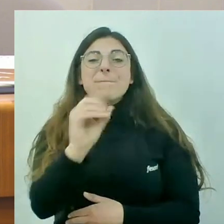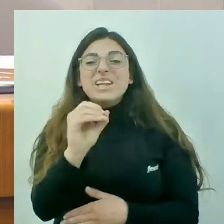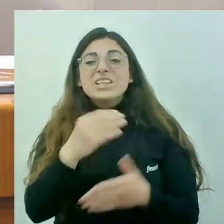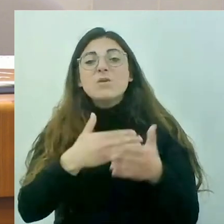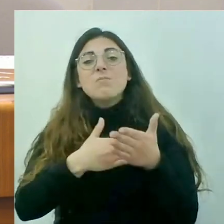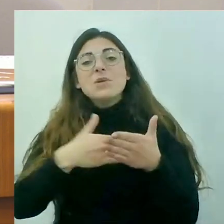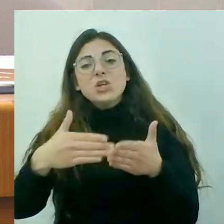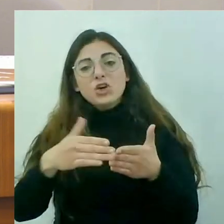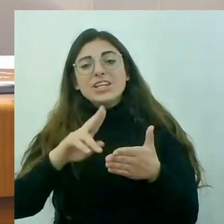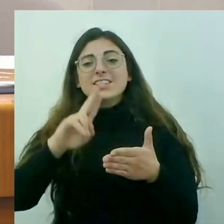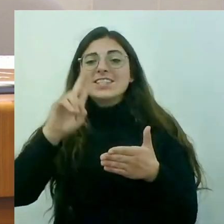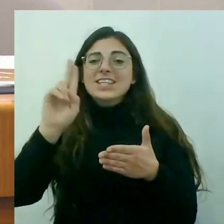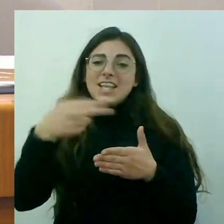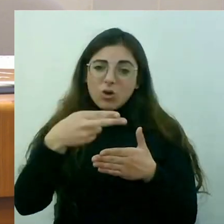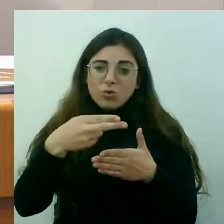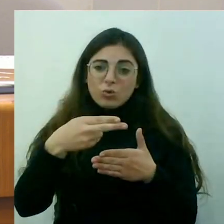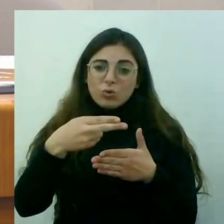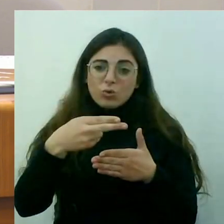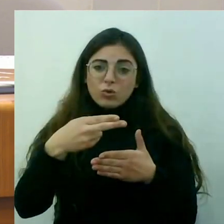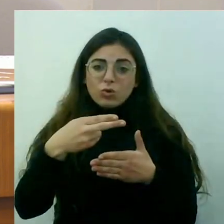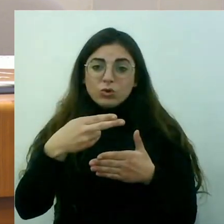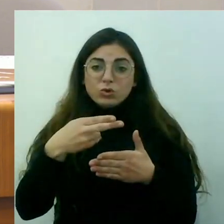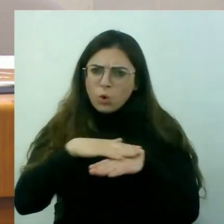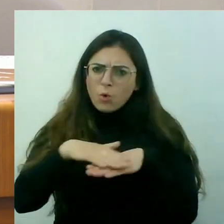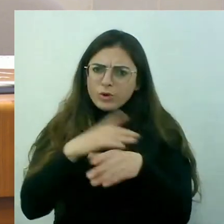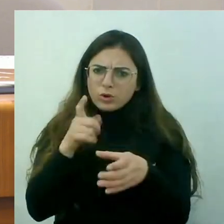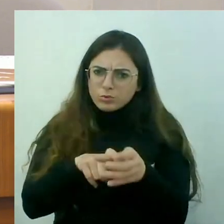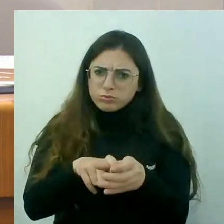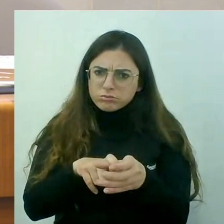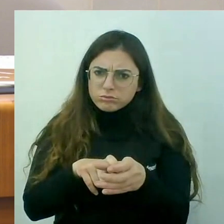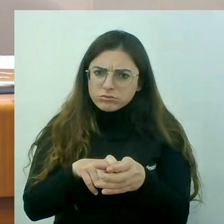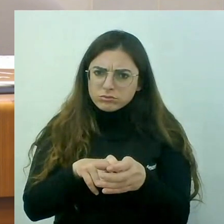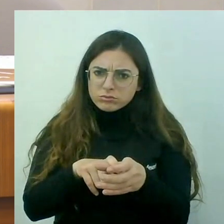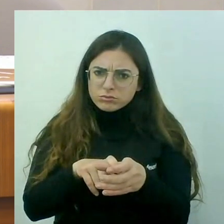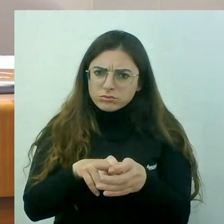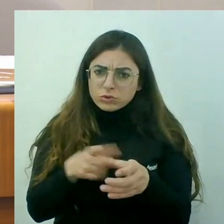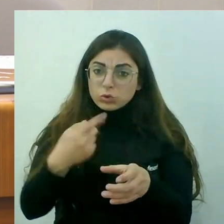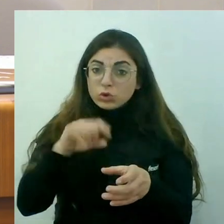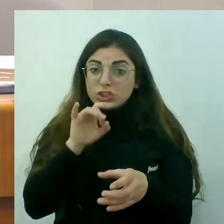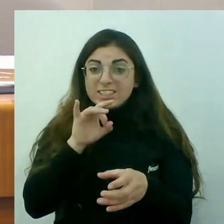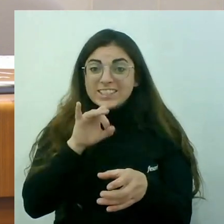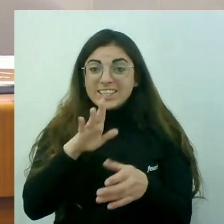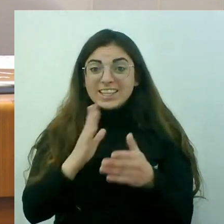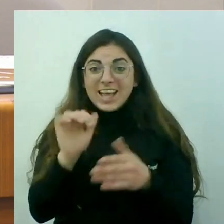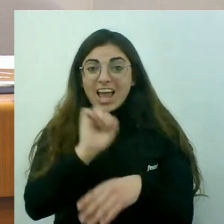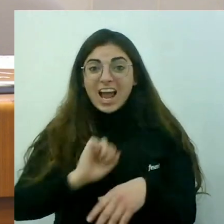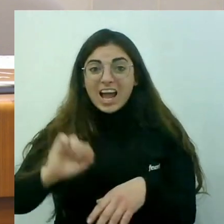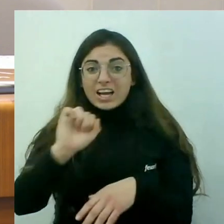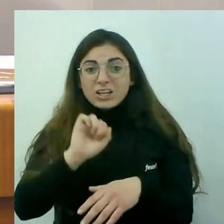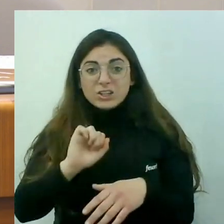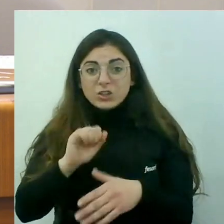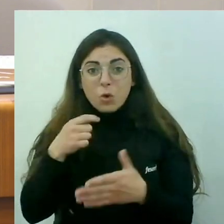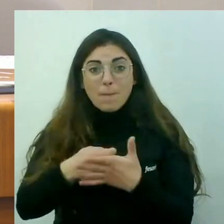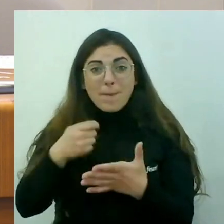passava, senyor Mazón, quan vostè estava en el govern, Que hem pagat durant 15 anys les ITVs més cares de tota Espanya.